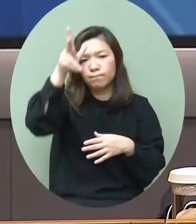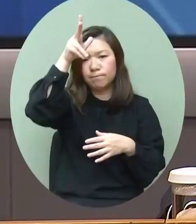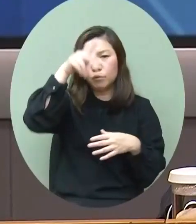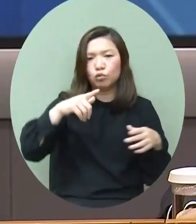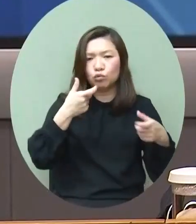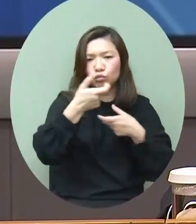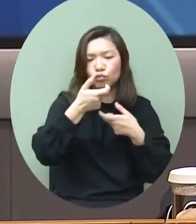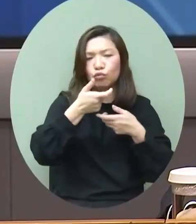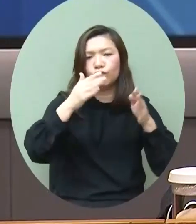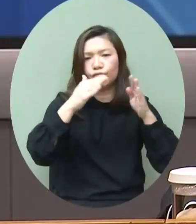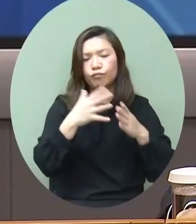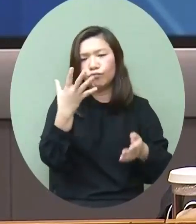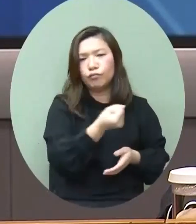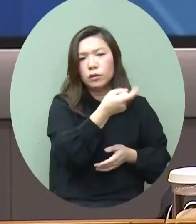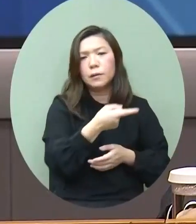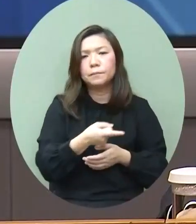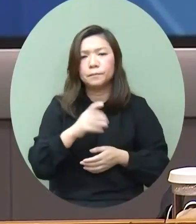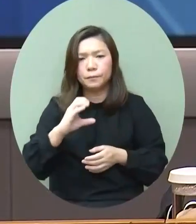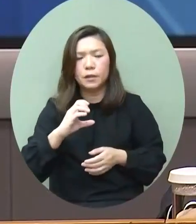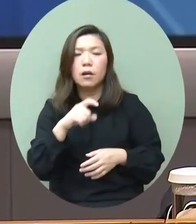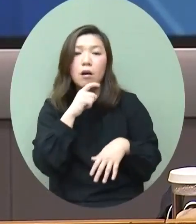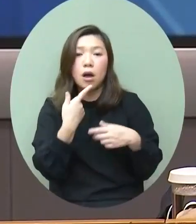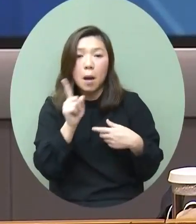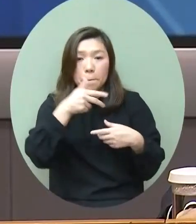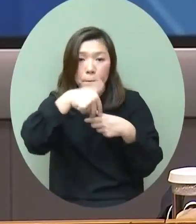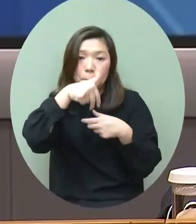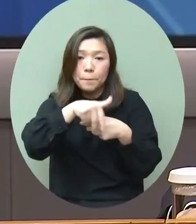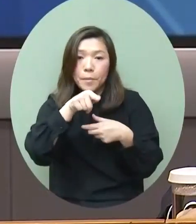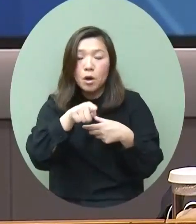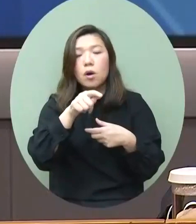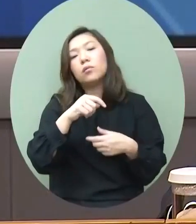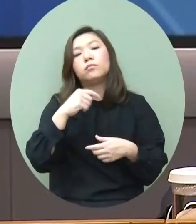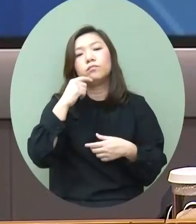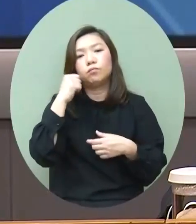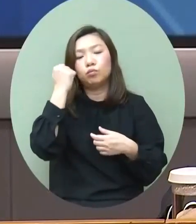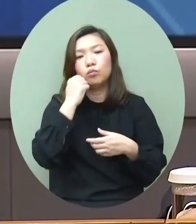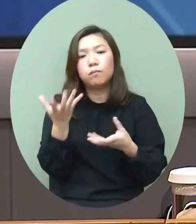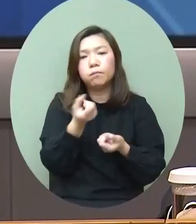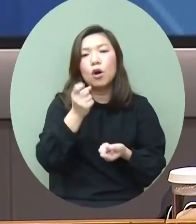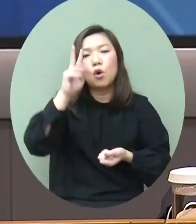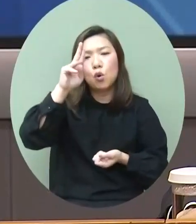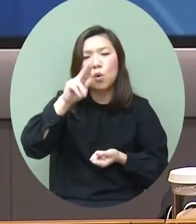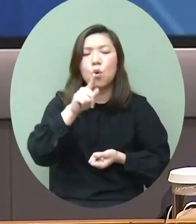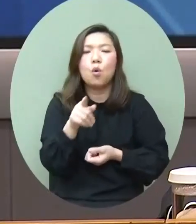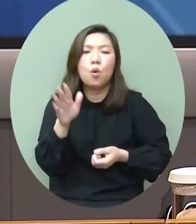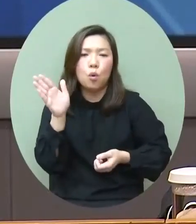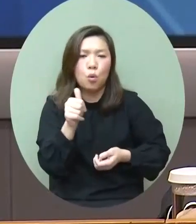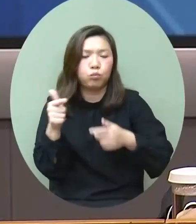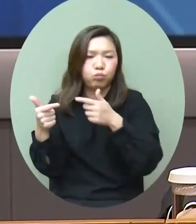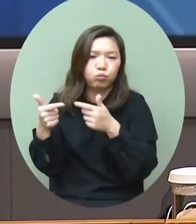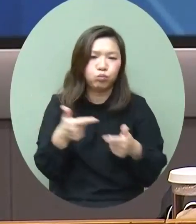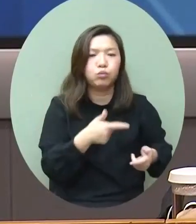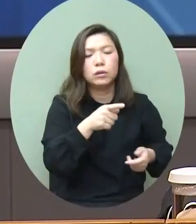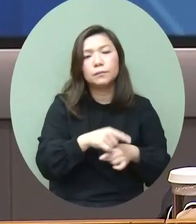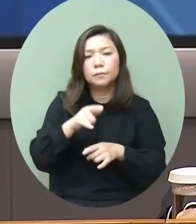最新一份的財政預算案已經推出了措施例如為培訓和獲取綠色和可持續金融相關專業資